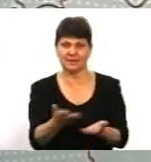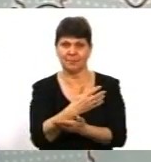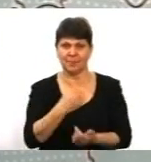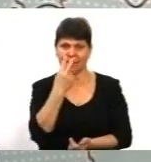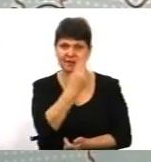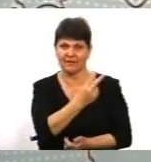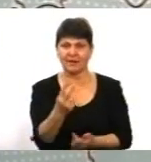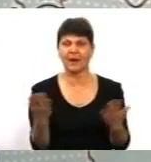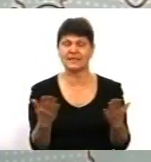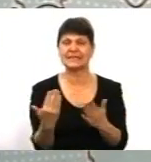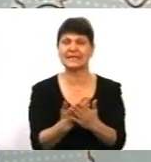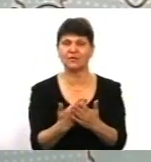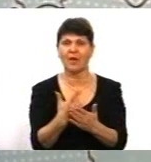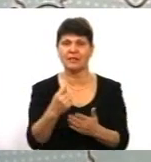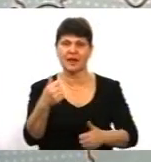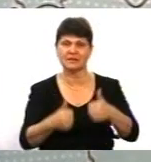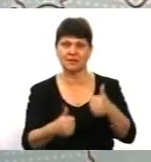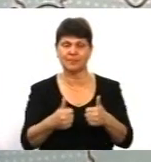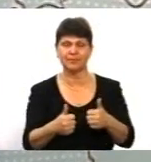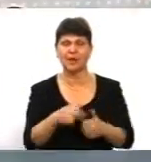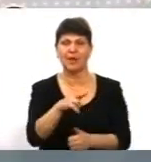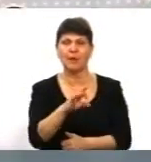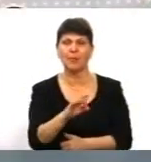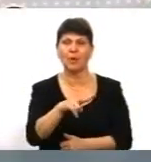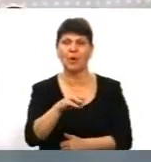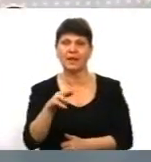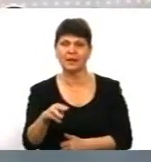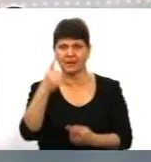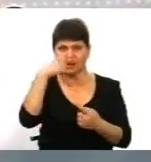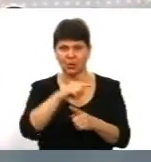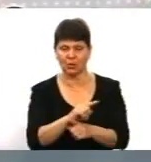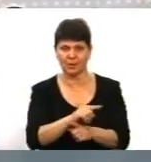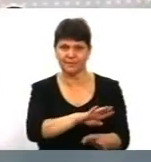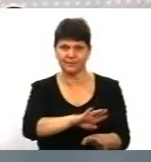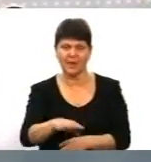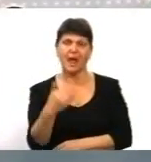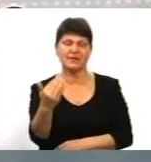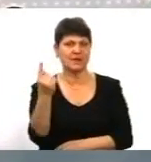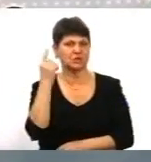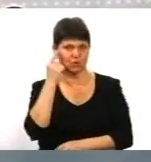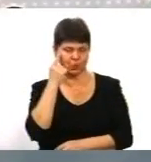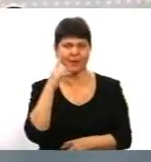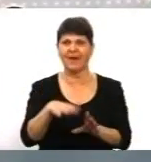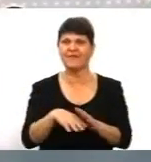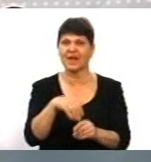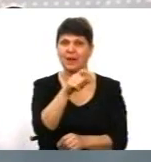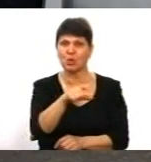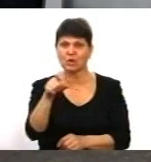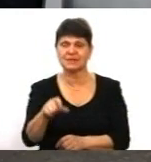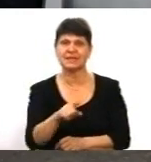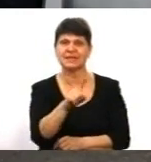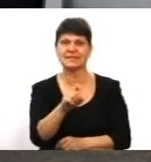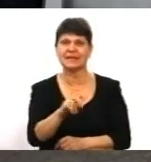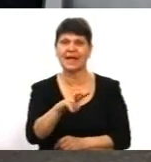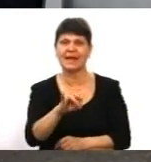кінофільм, де змагаються політтехнологи... Тобто, на вашу думку, виборці Зеленського асоціюють його із ролью, яку він виконав